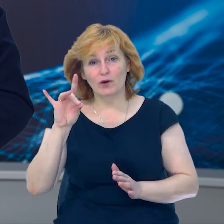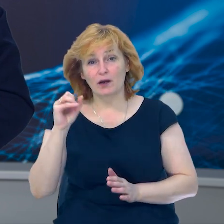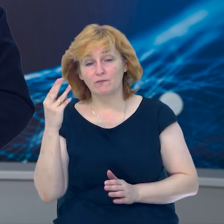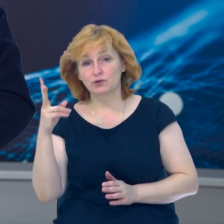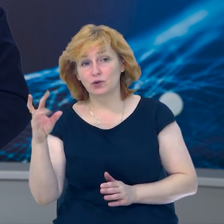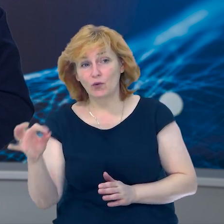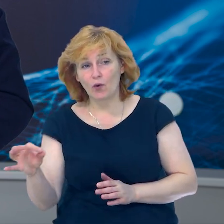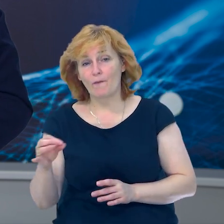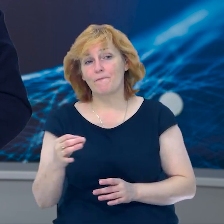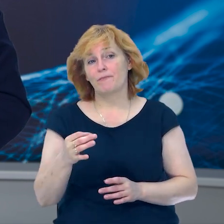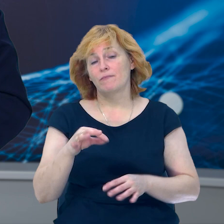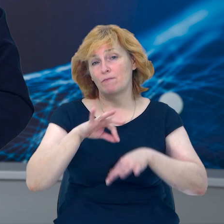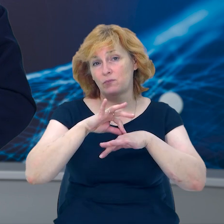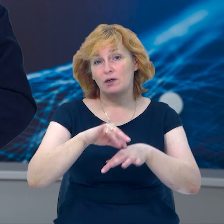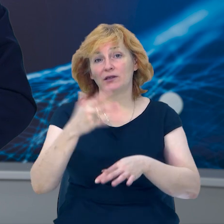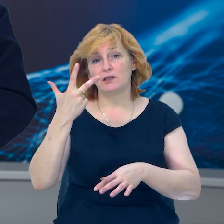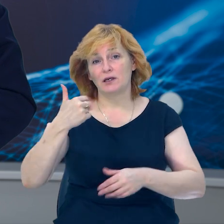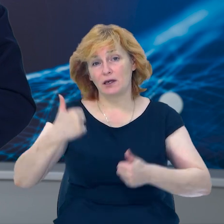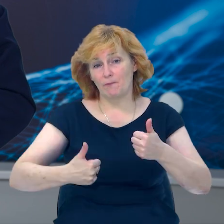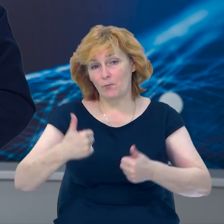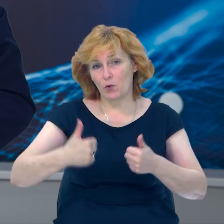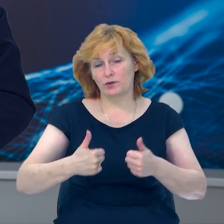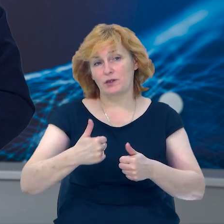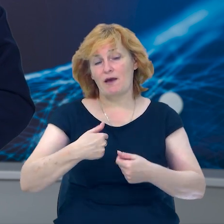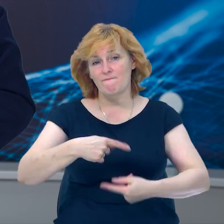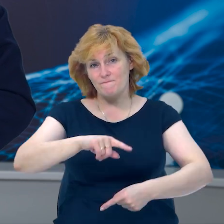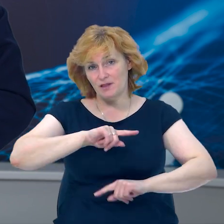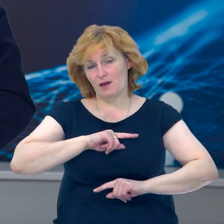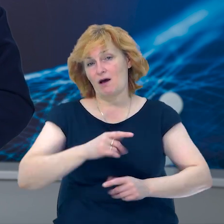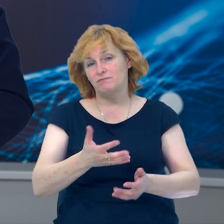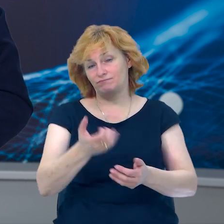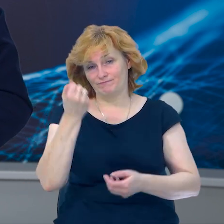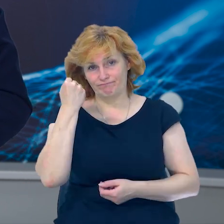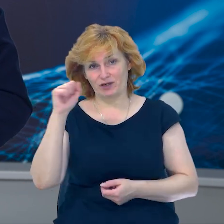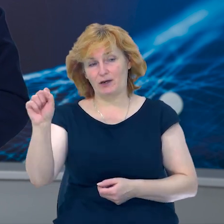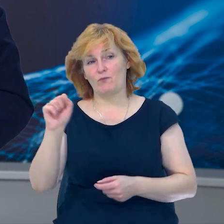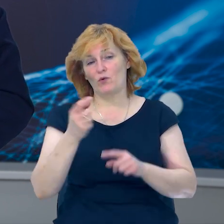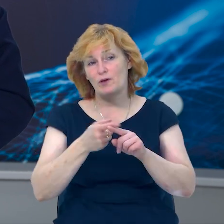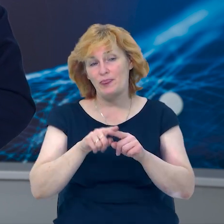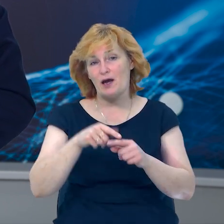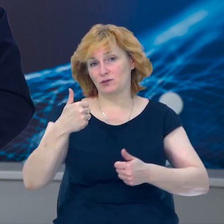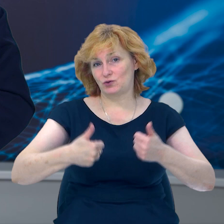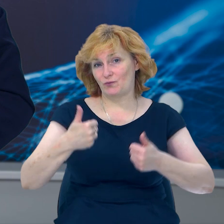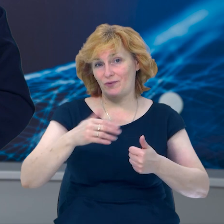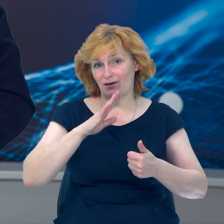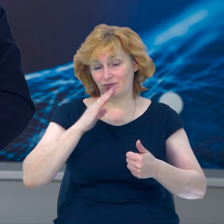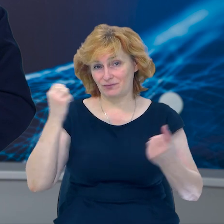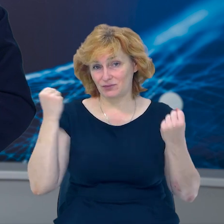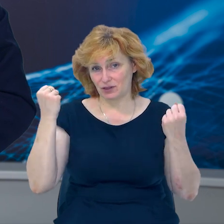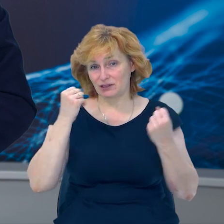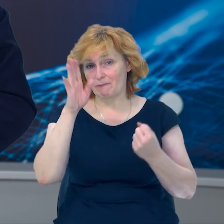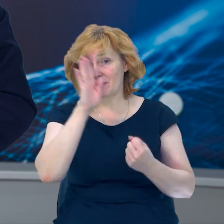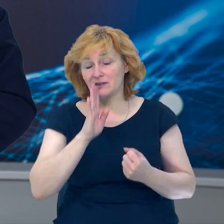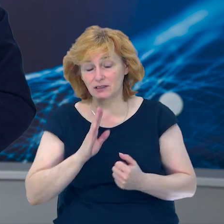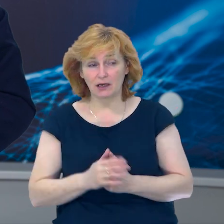розповіла, що провела три поєдинка та у фіналі здобула перемогу над суперницею із Бразилії. Останні п'ять років